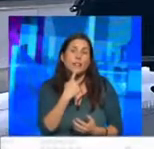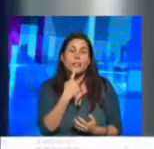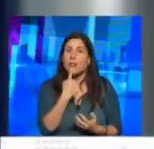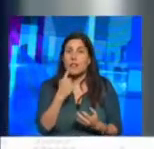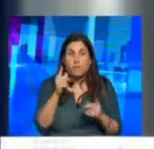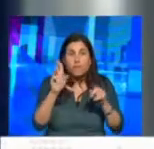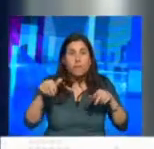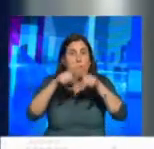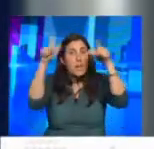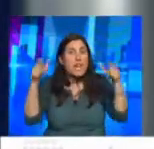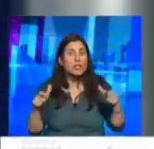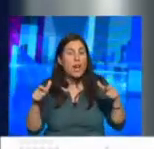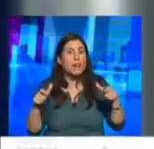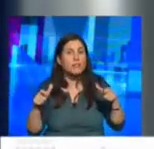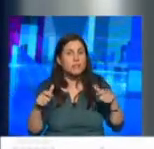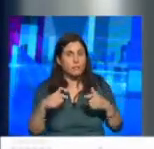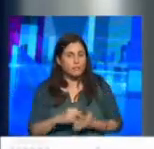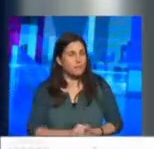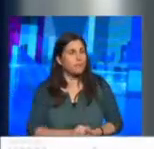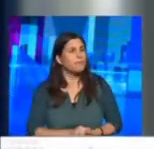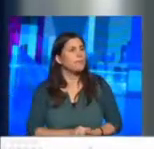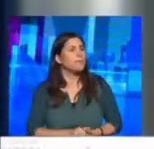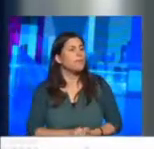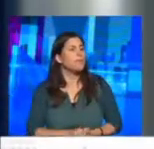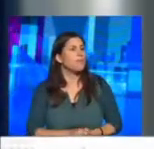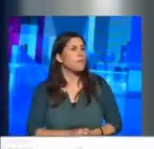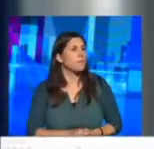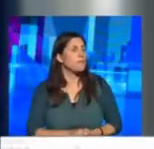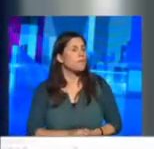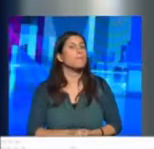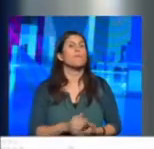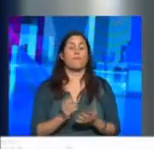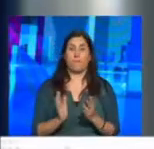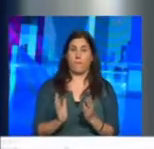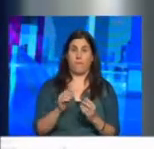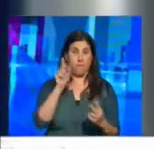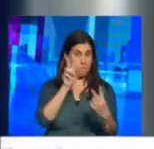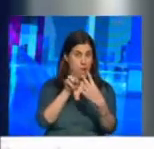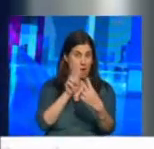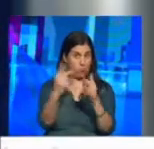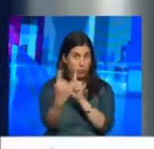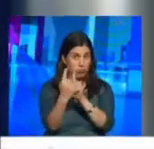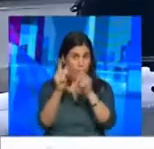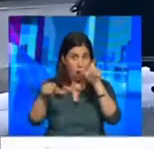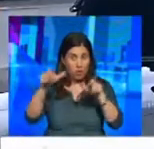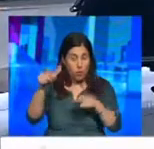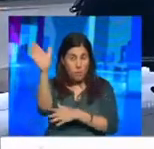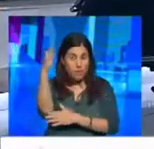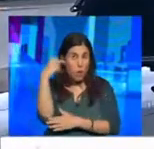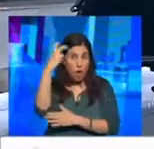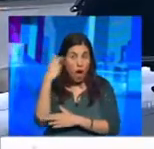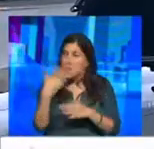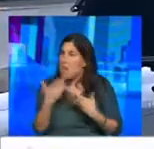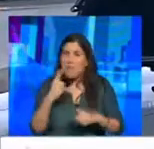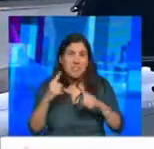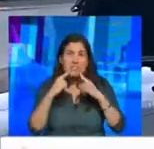מגשרת בין המחלוקות, קונפליקטים בביוחד זהו, פגסת שם אנשים ממדינות ערב שאין לנו